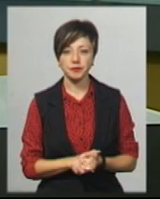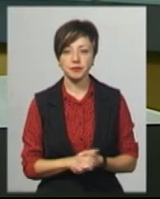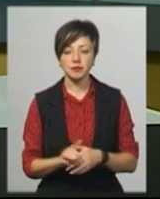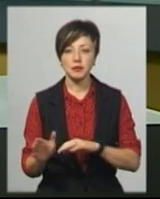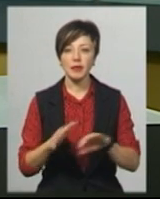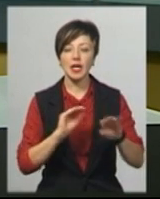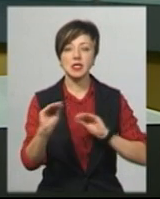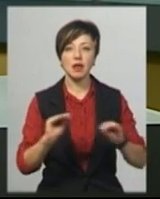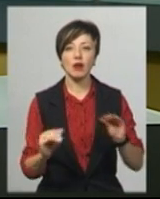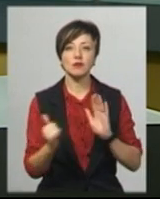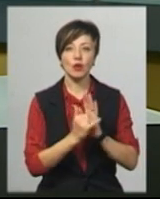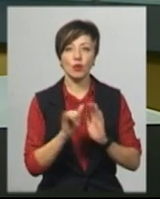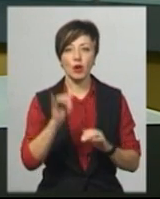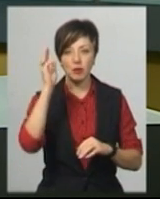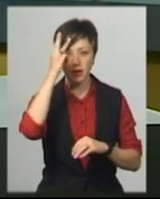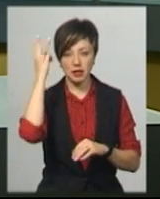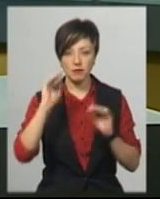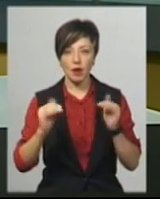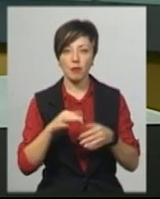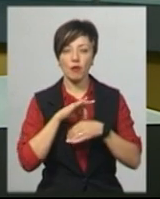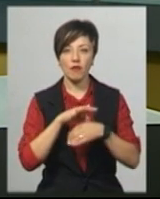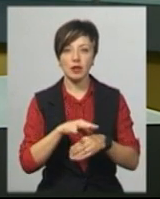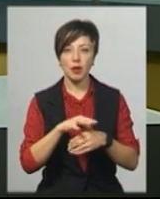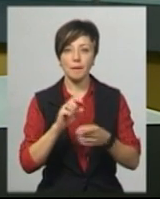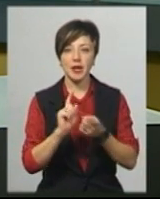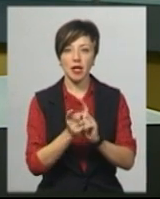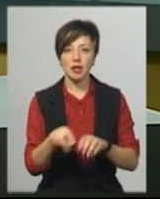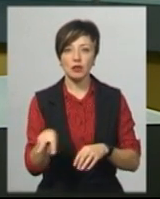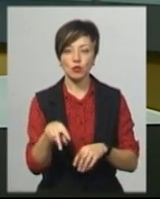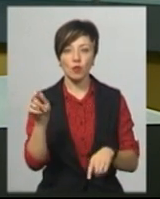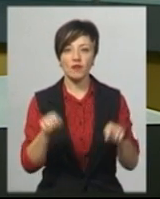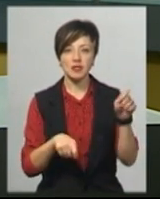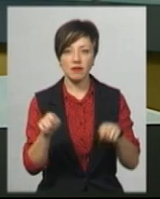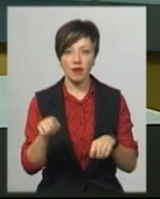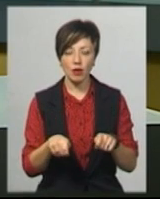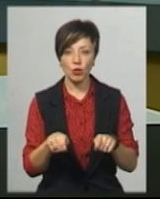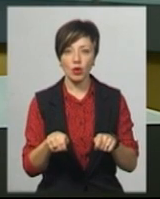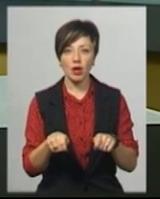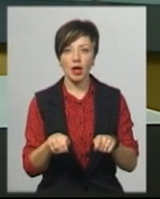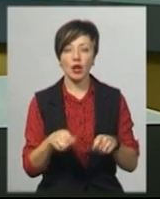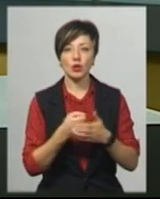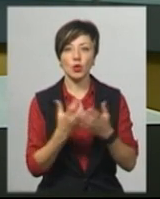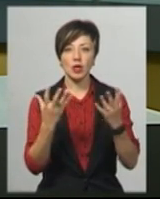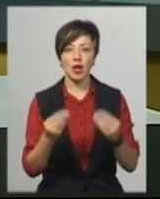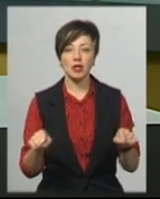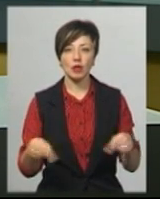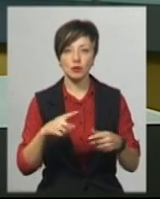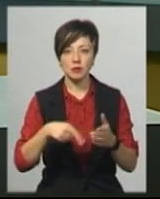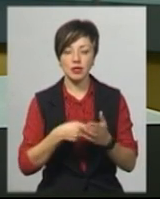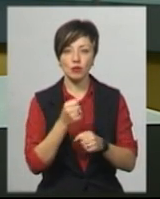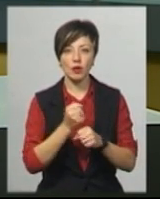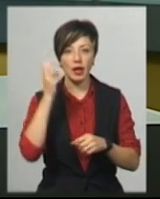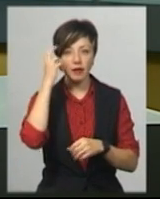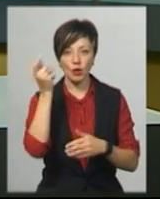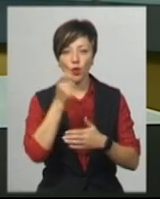Інсталяції, які встановлюють у Хмельницькому в рамках проведення перекладацького літературного фестивалю, транслаторіум та до Дня народження міста, розробив